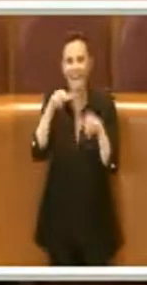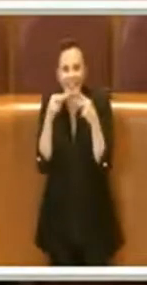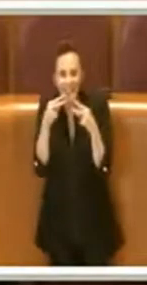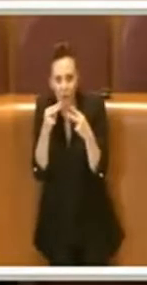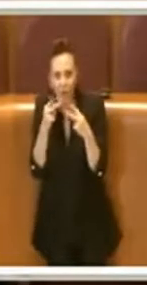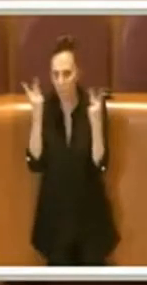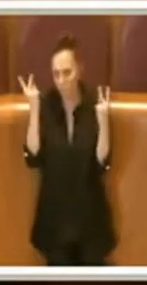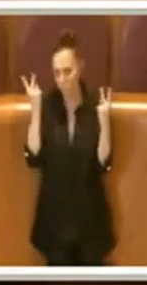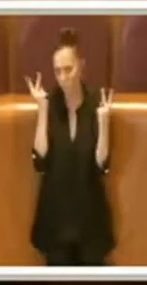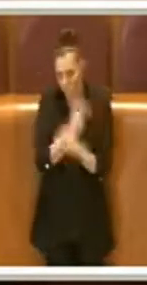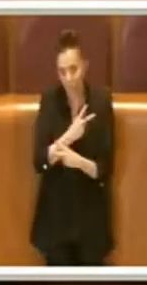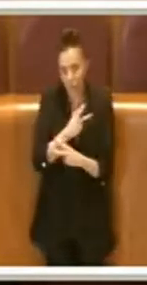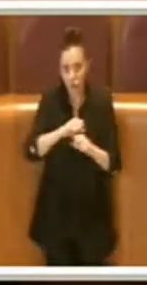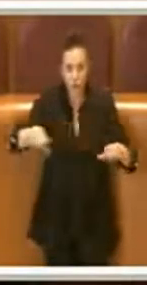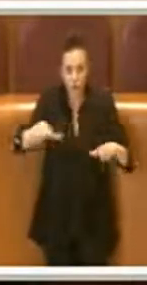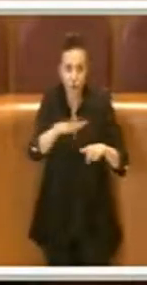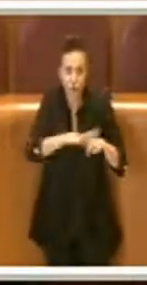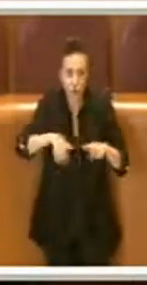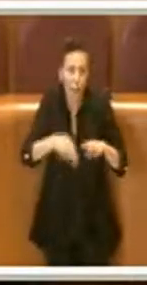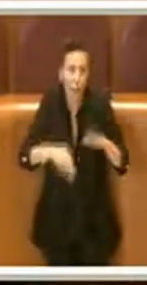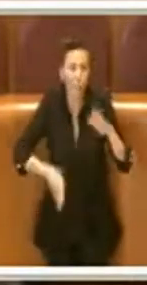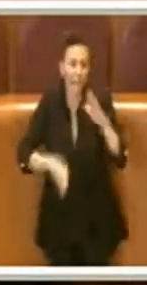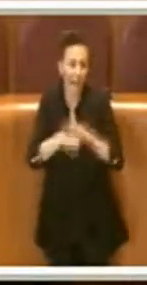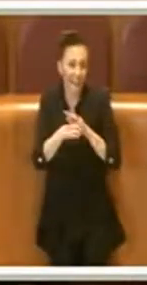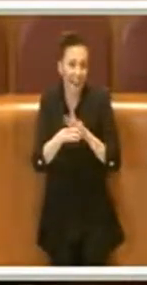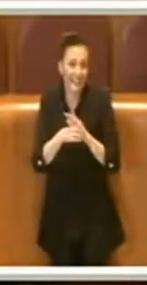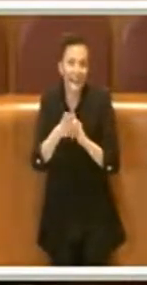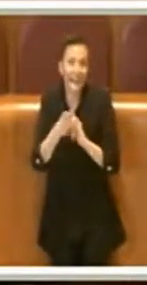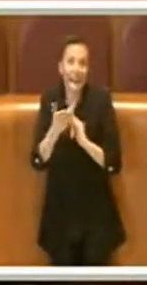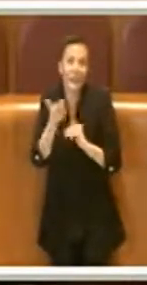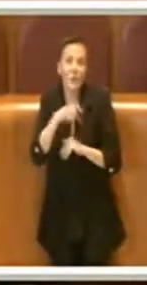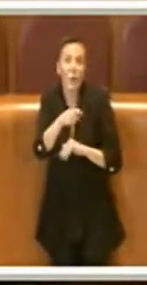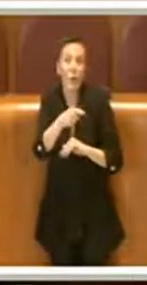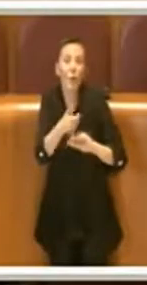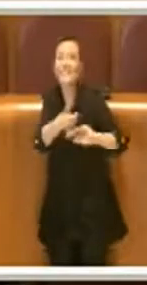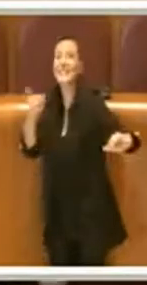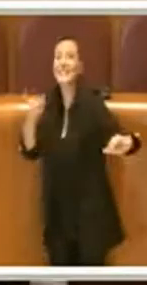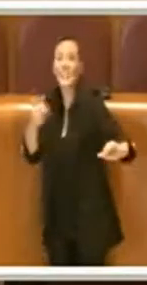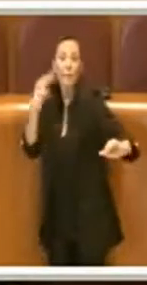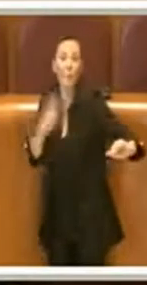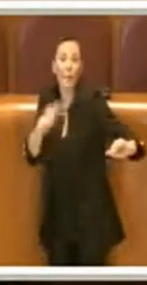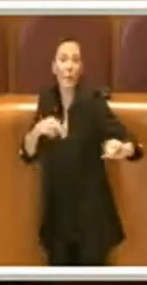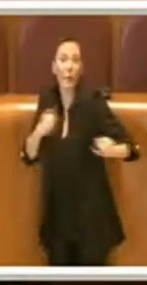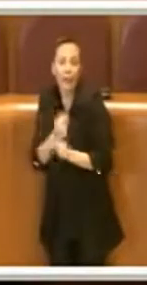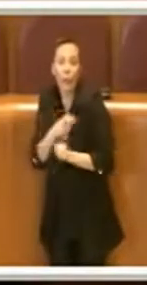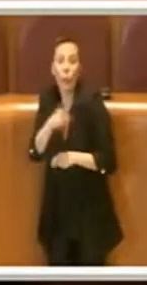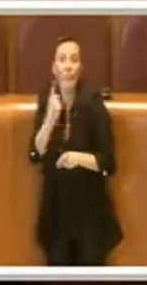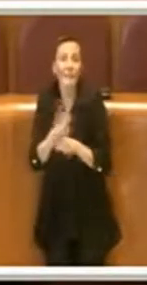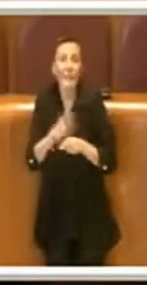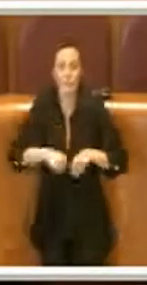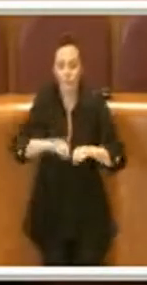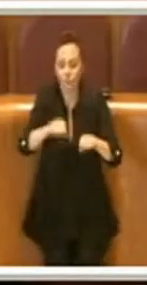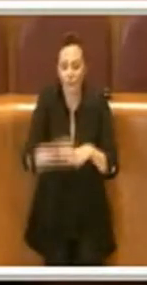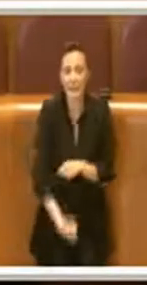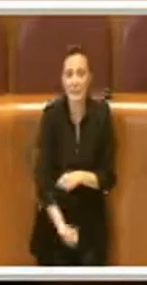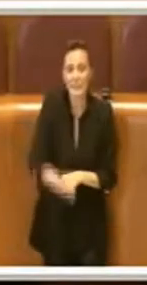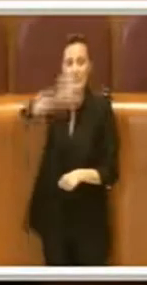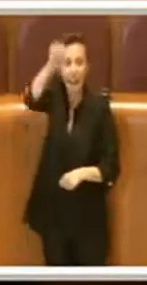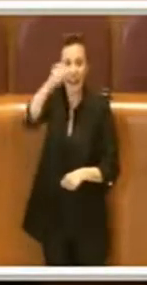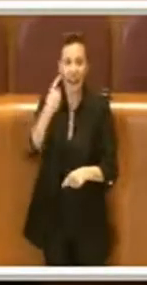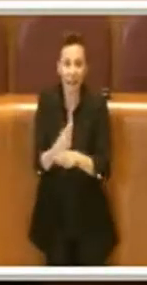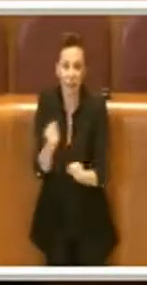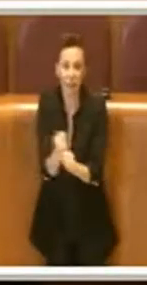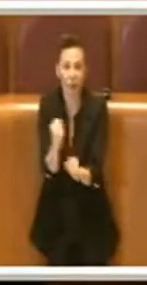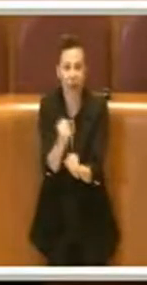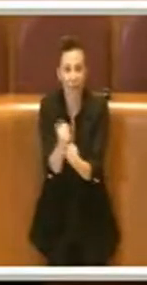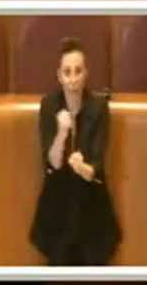Ma ahimè, loro da remoto non possono lavorare perché devono alzare la serranda e devono stare a lavorare. Noi